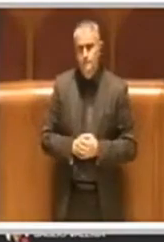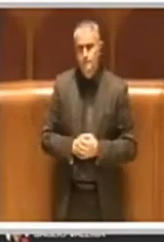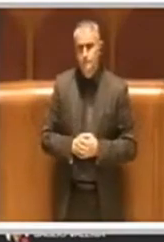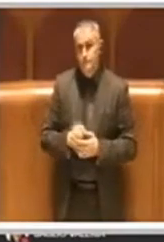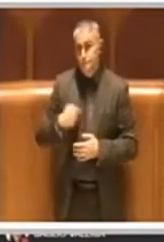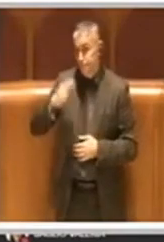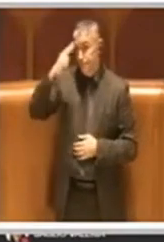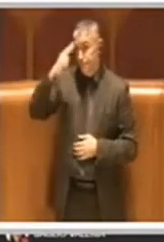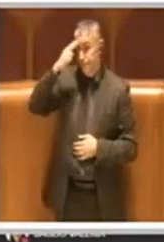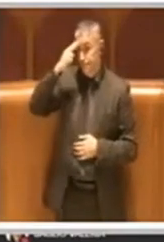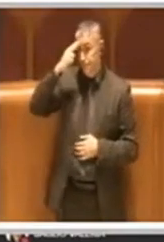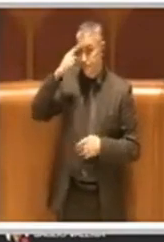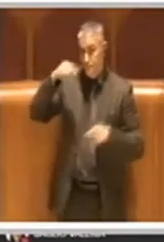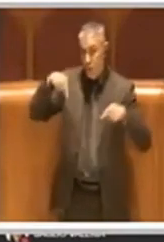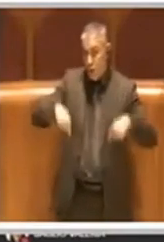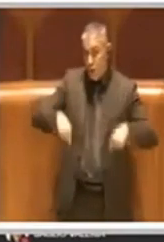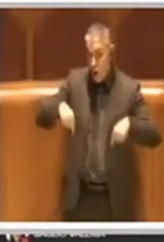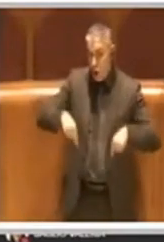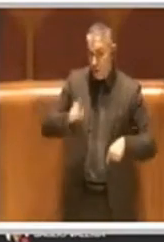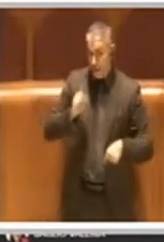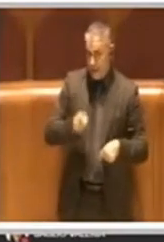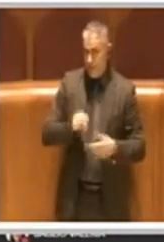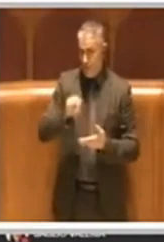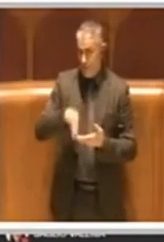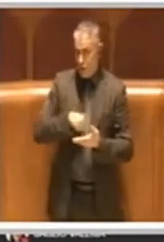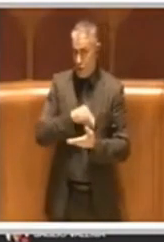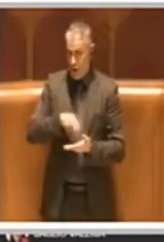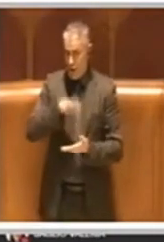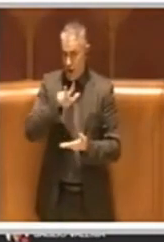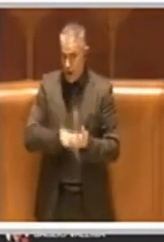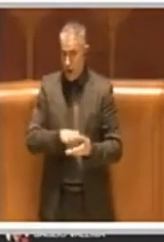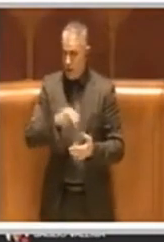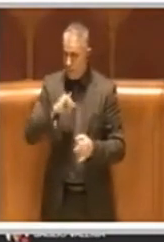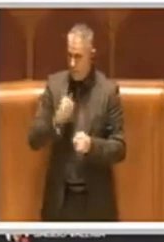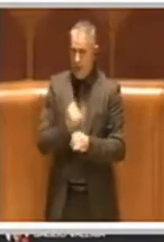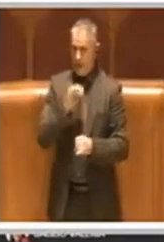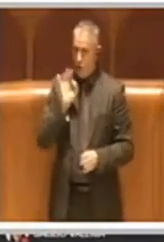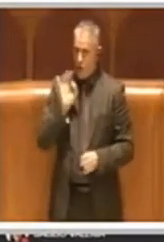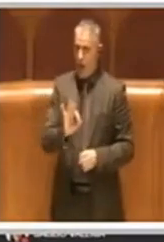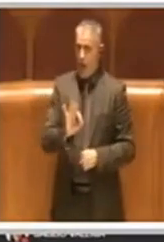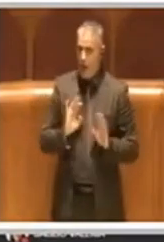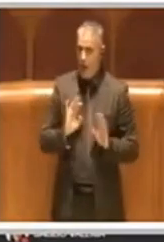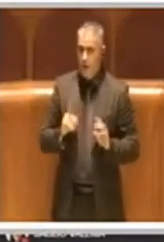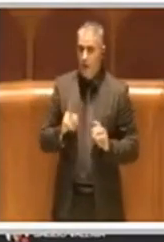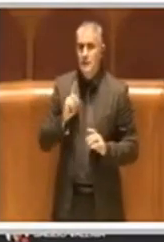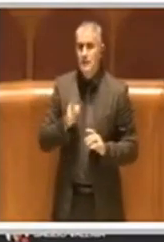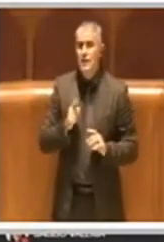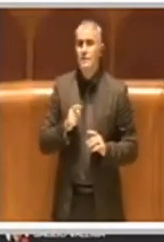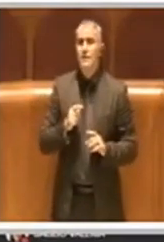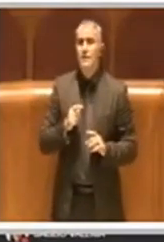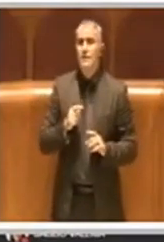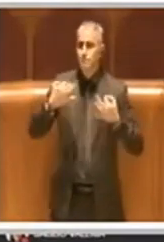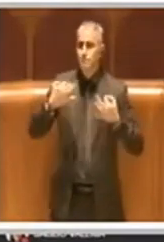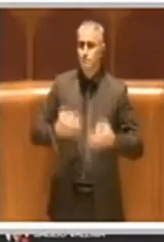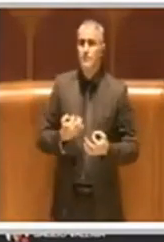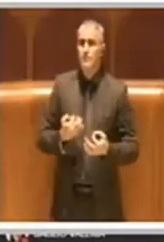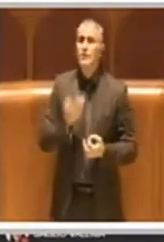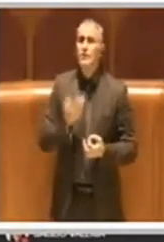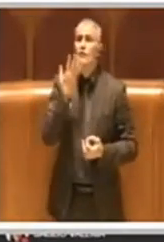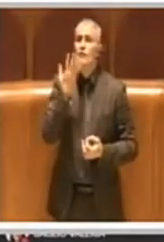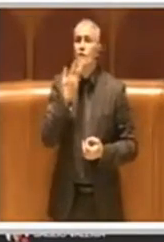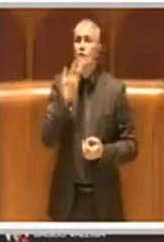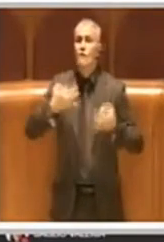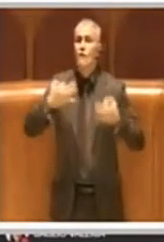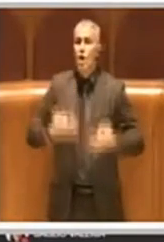ricordiamo però che oggi dobbiamo votare qualcosa di ben preciso, ovvero noi dobbiamo esprimerci sulla volontà di riconoscere